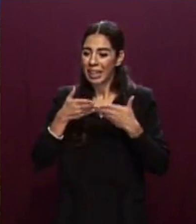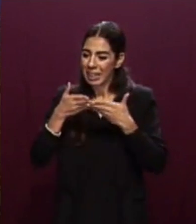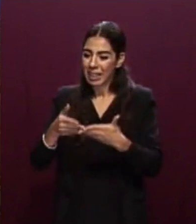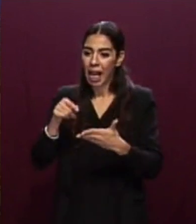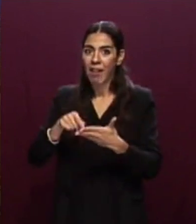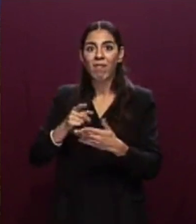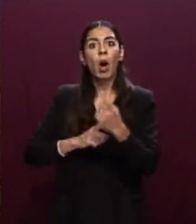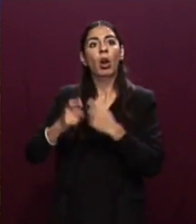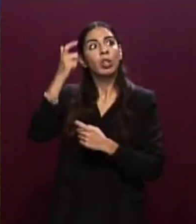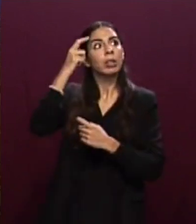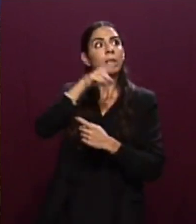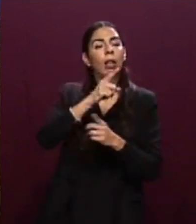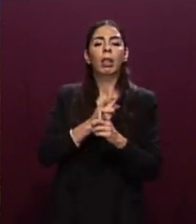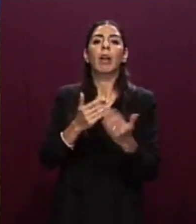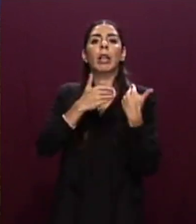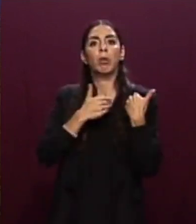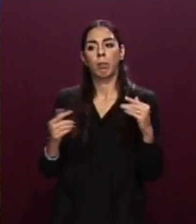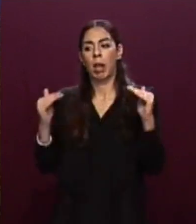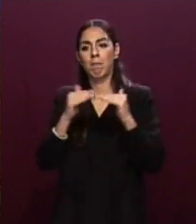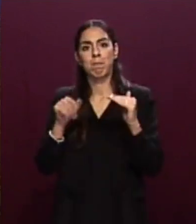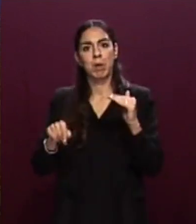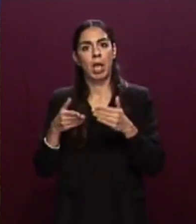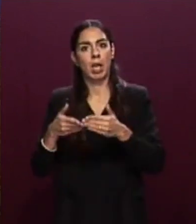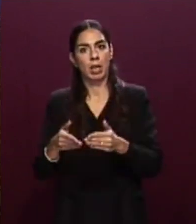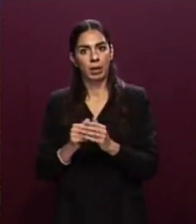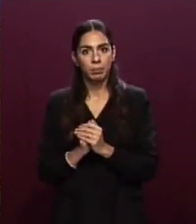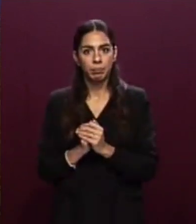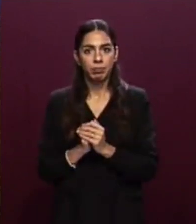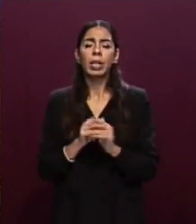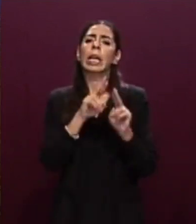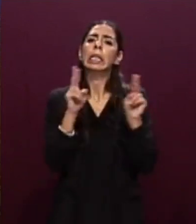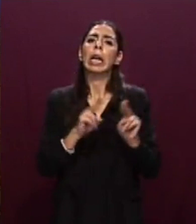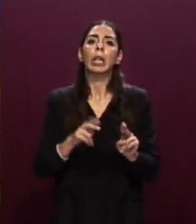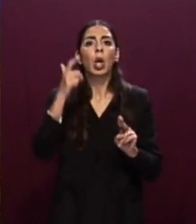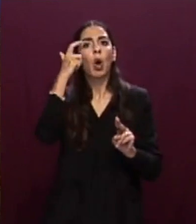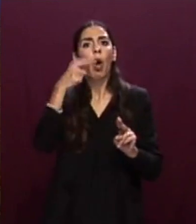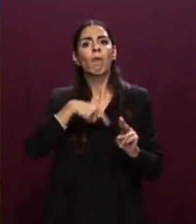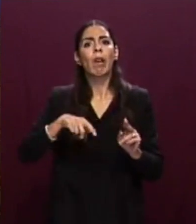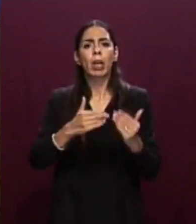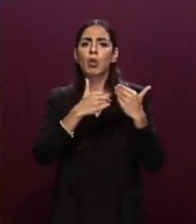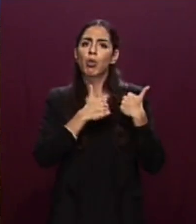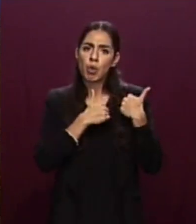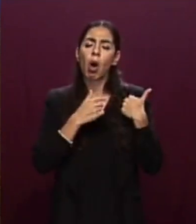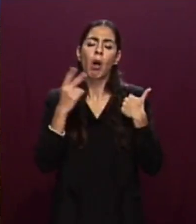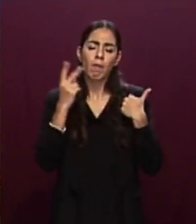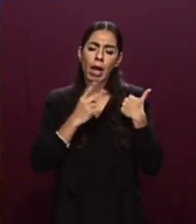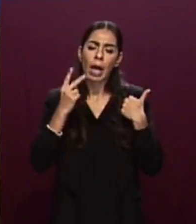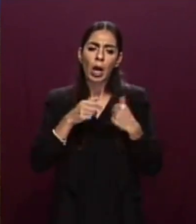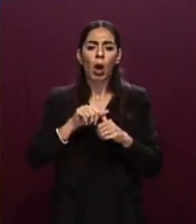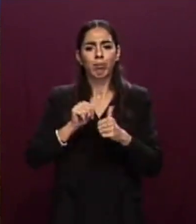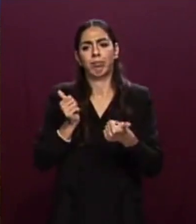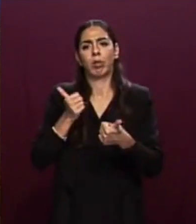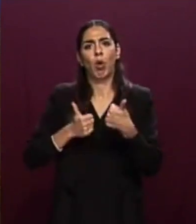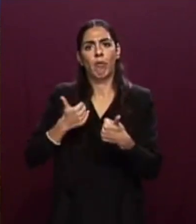Quanto alle ulteriori iniziative intraprese sul piano politico a livello internazionale dal Governo, esso segnano sicuramente una discontinuità rispetto al recente